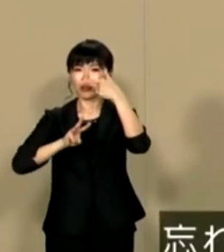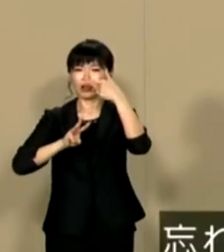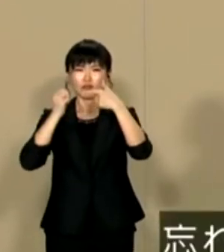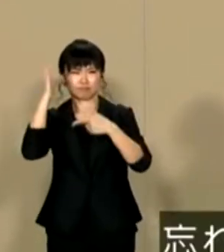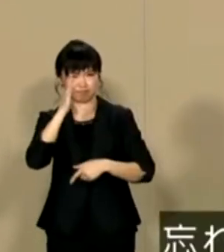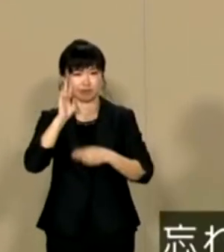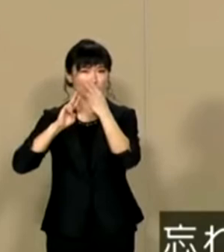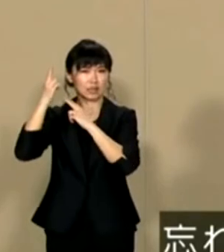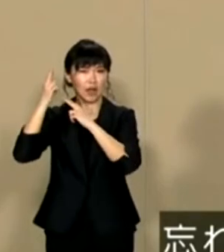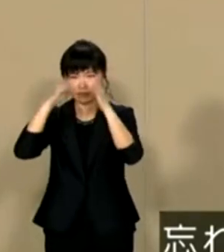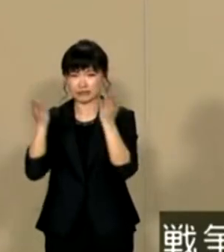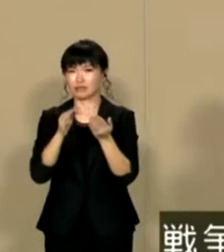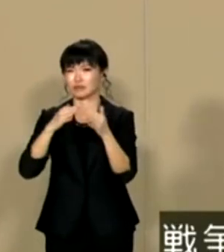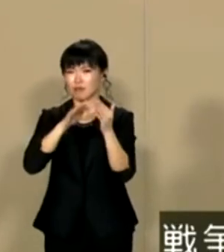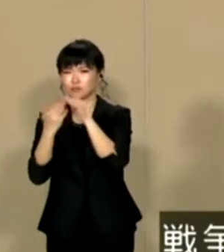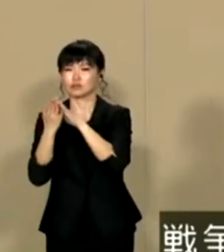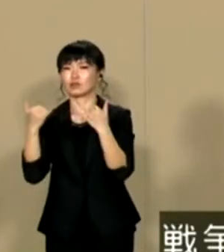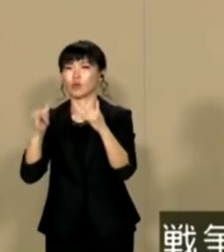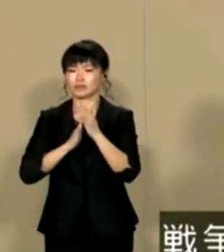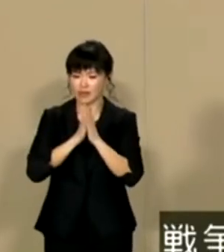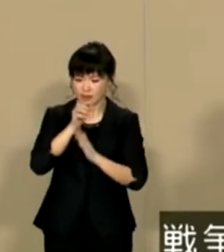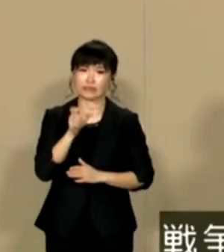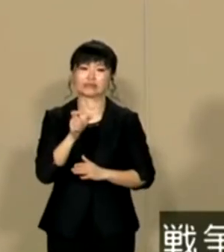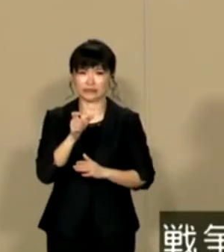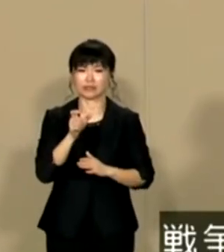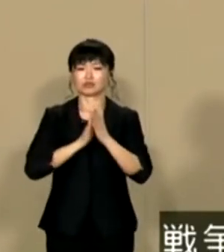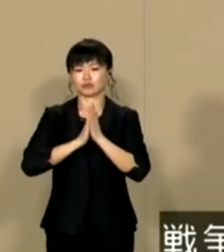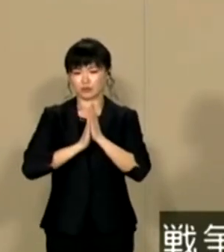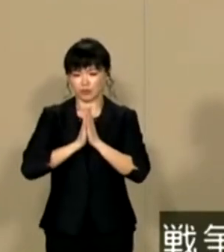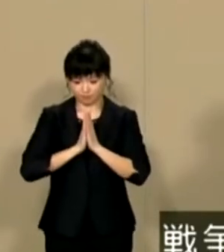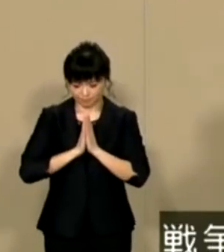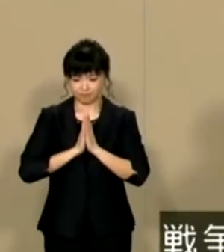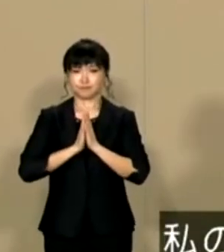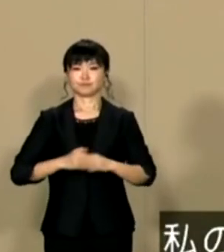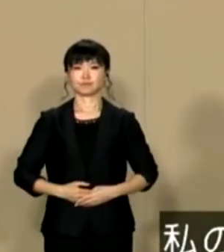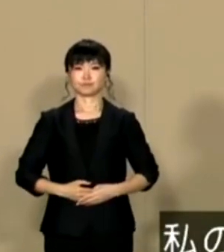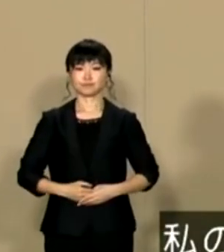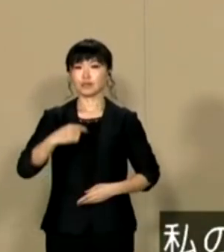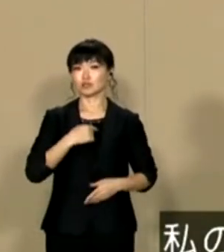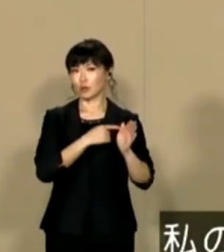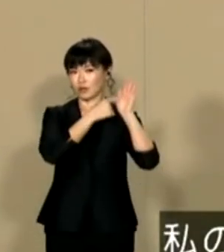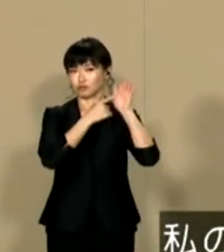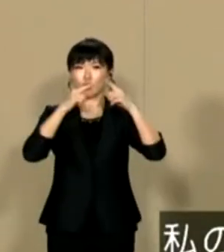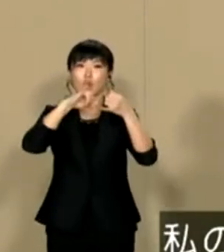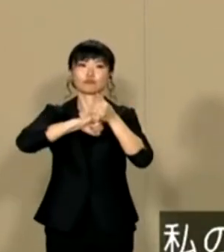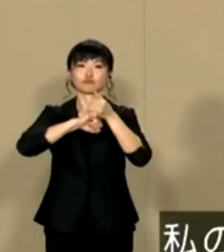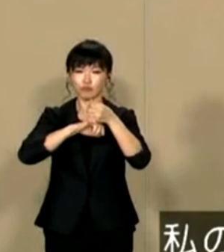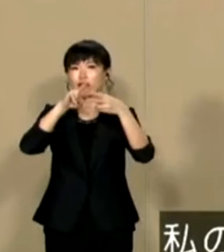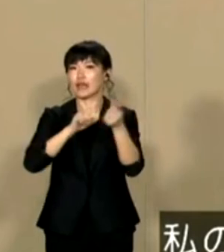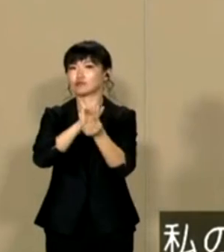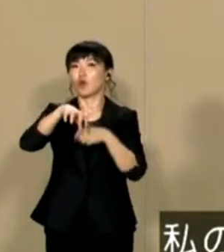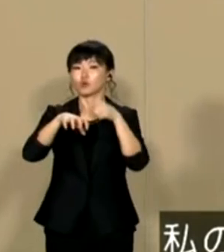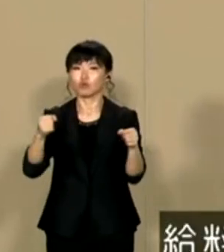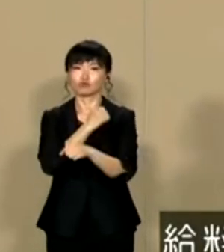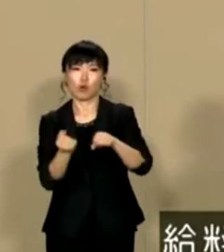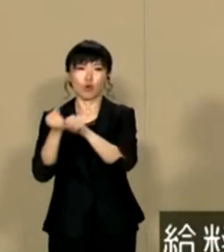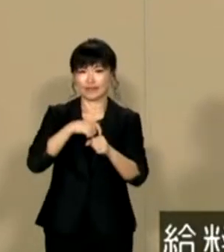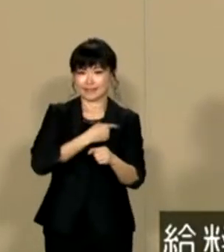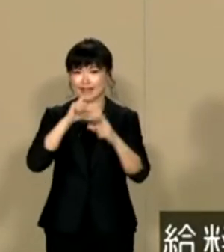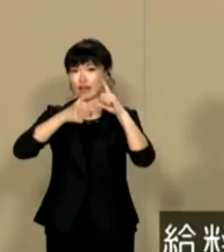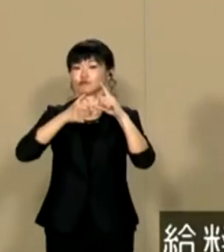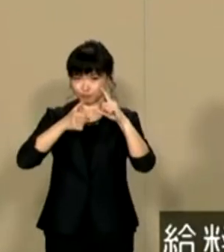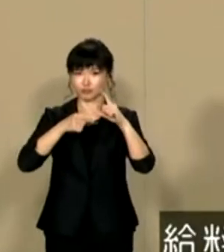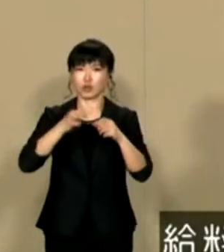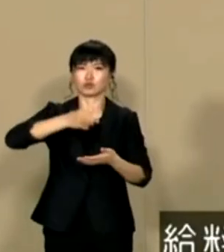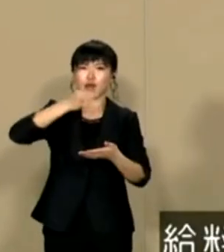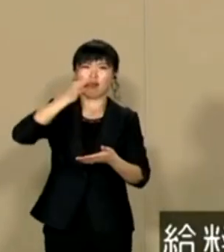れてはならない沖縄全戦没者の慰霊碑であります戦争でお亡くなになられた方々へ追悼の意を表します私の掲げる公約は刑務所の就労構成意識改革です給料が上が